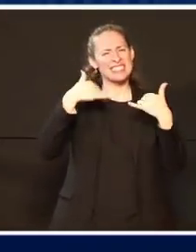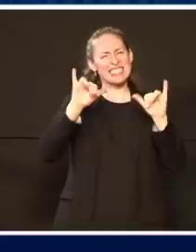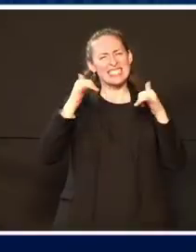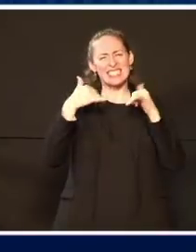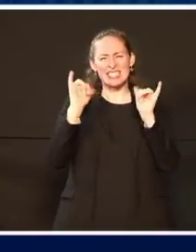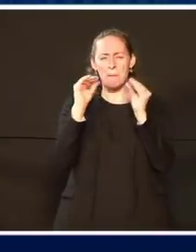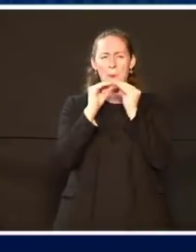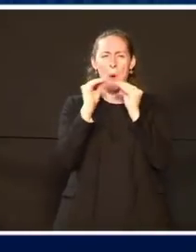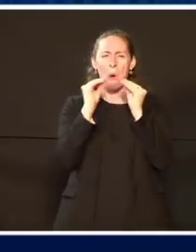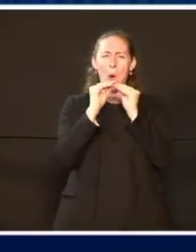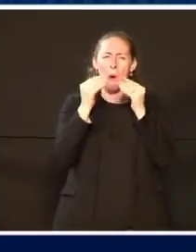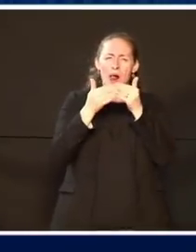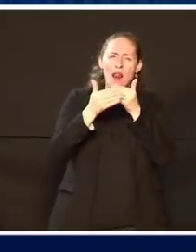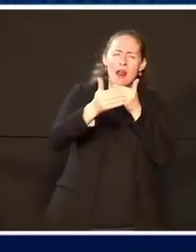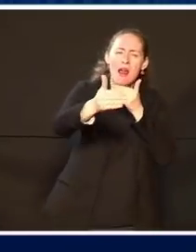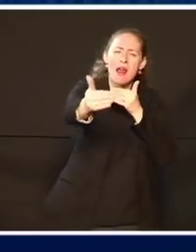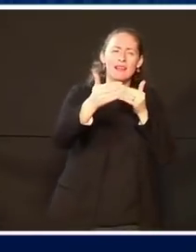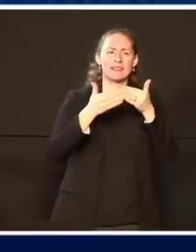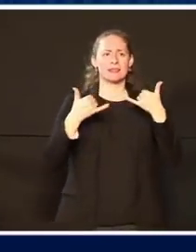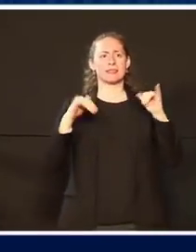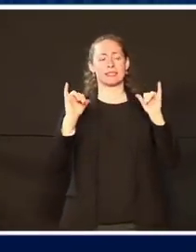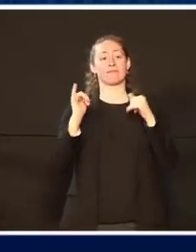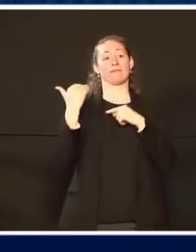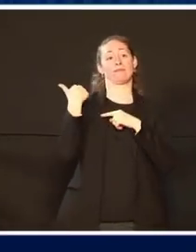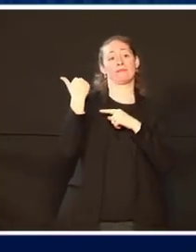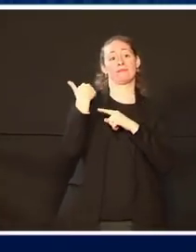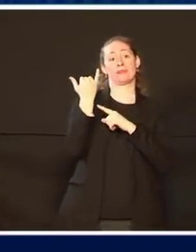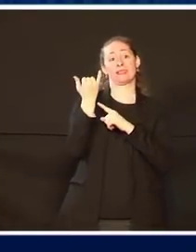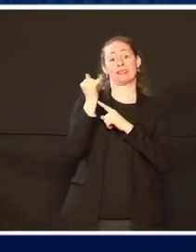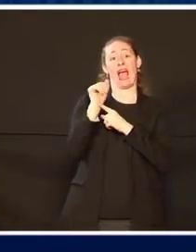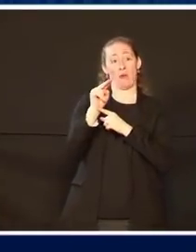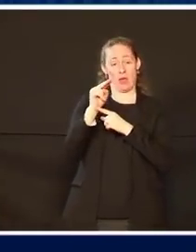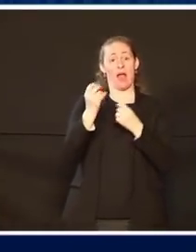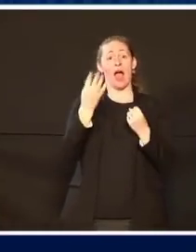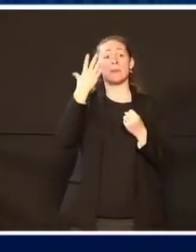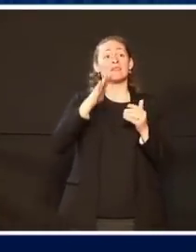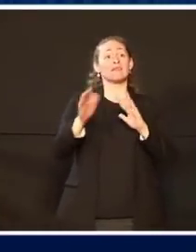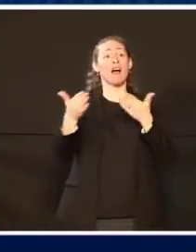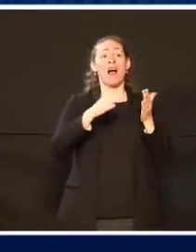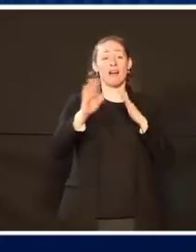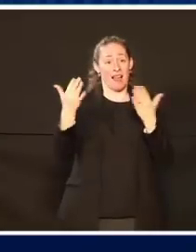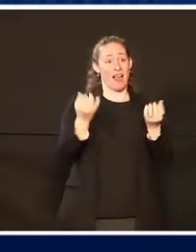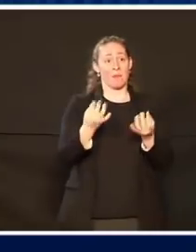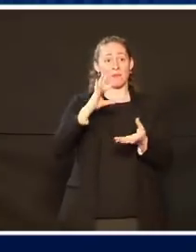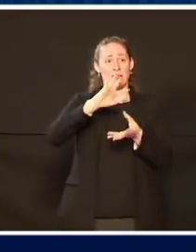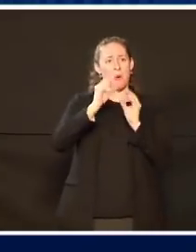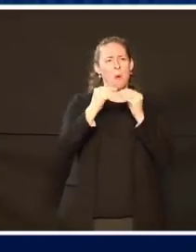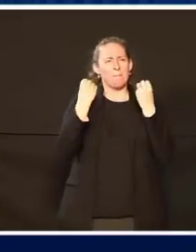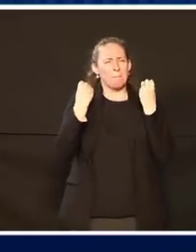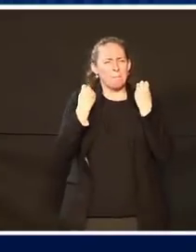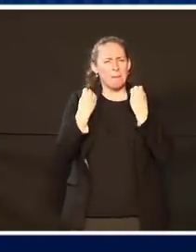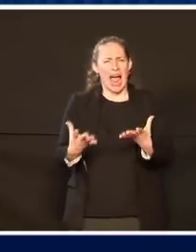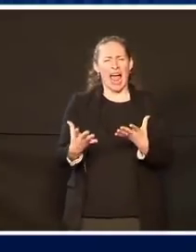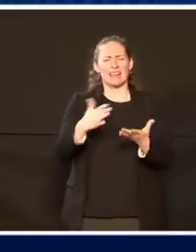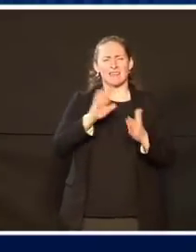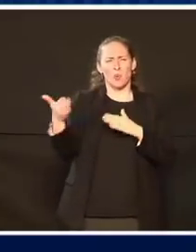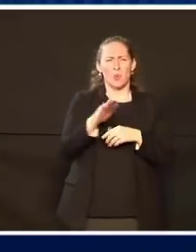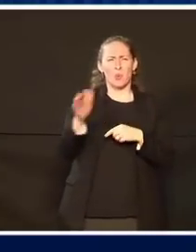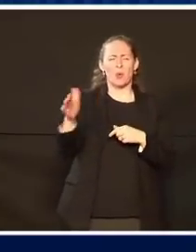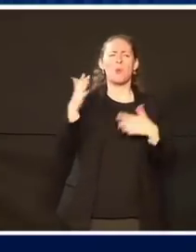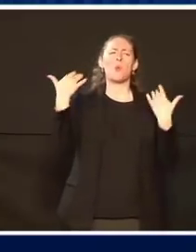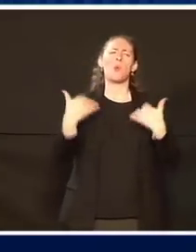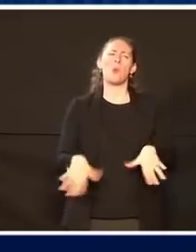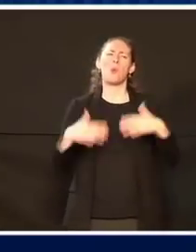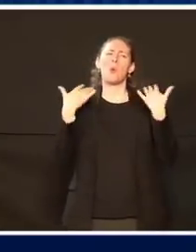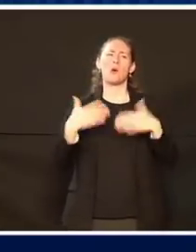Monat der ganzen Pandemie. Er hat fast 100.000 Leben gekostet. Ich weiß, dass einige im Kongress denken, dass